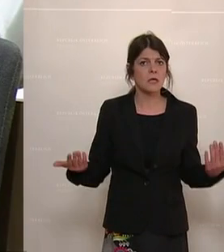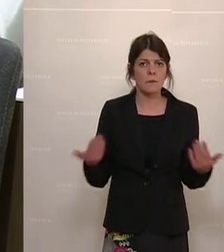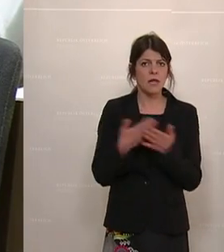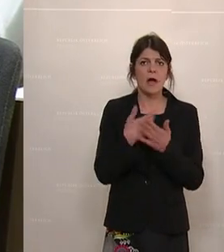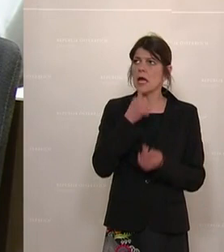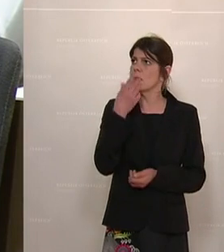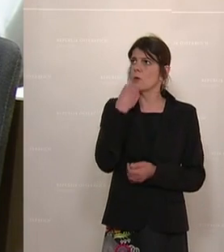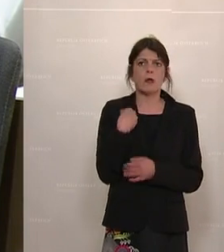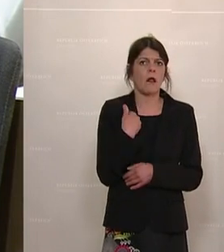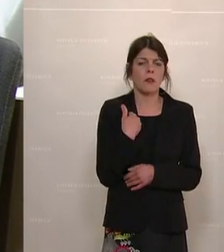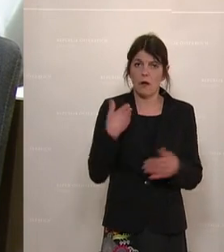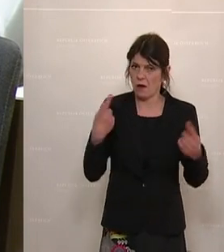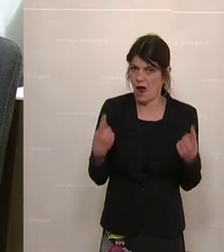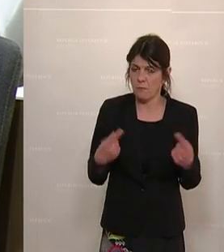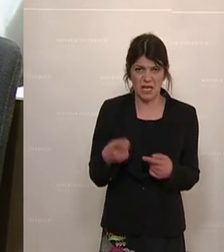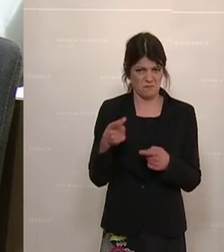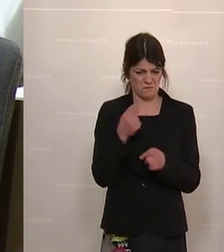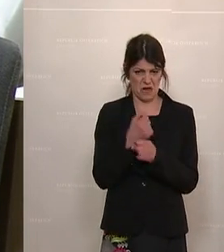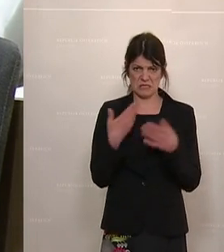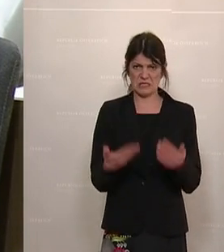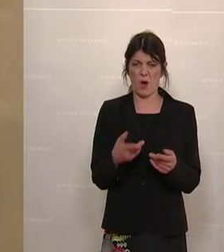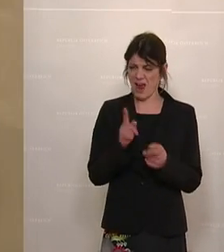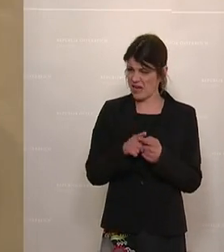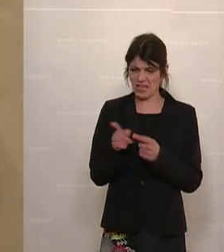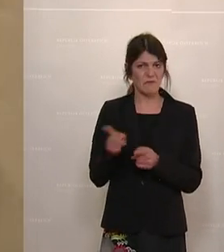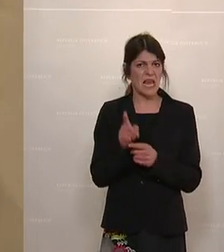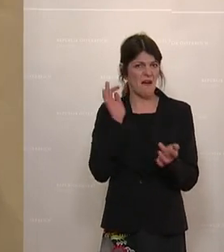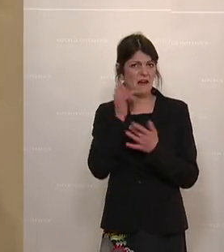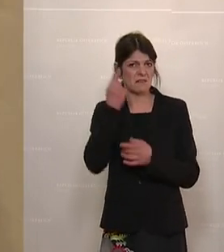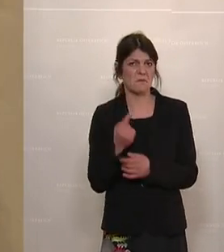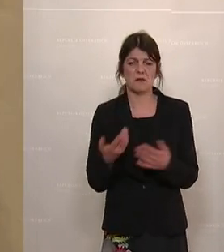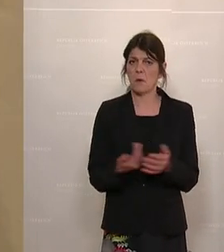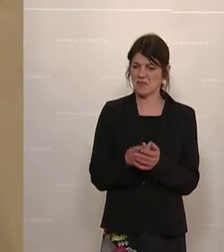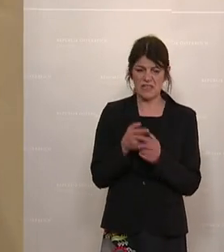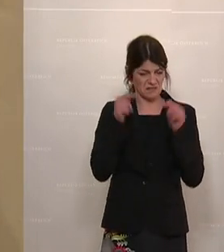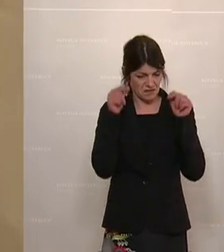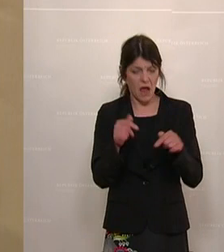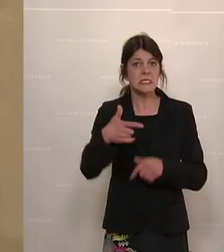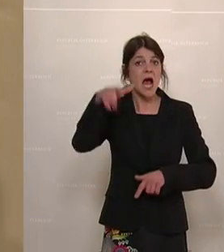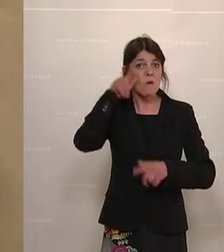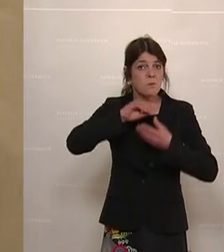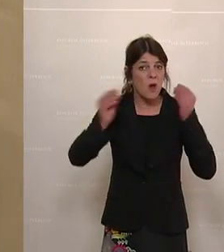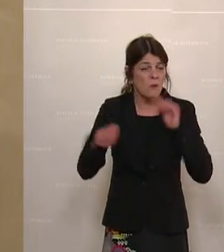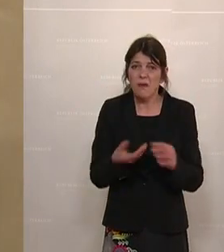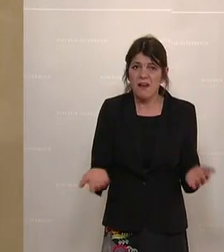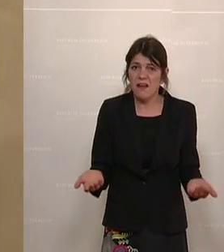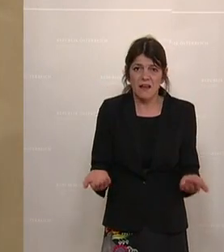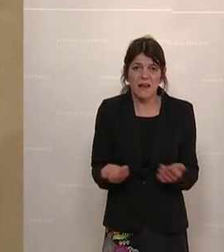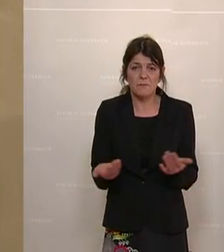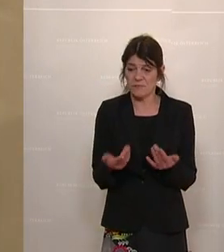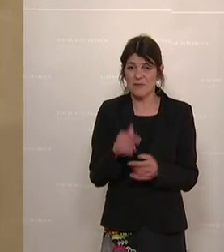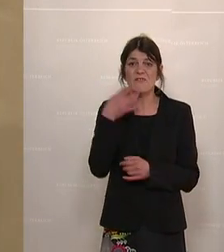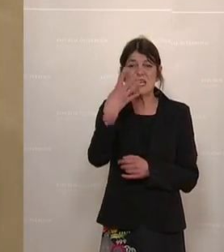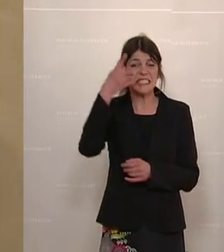jetzt nicht den Mund oder sonst was. Aber Sie tun jetzt gerade so, als würde Antisemitismus jetzt dort das Hauptproblem sein. Dort sind